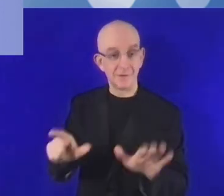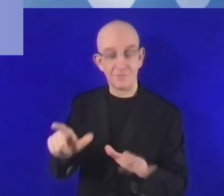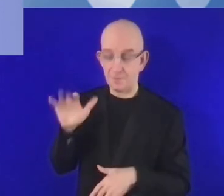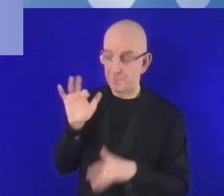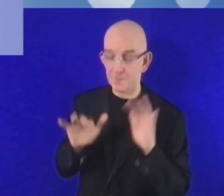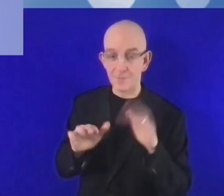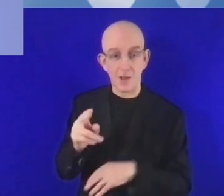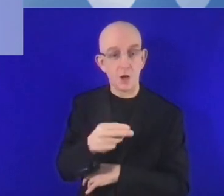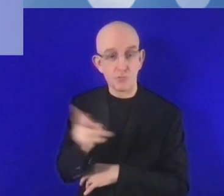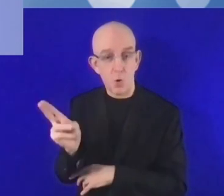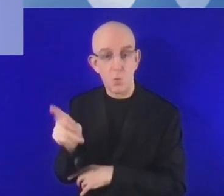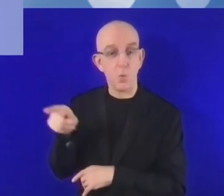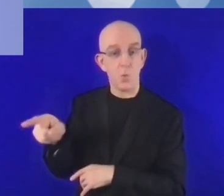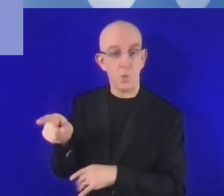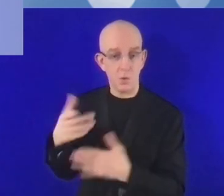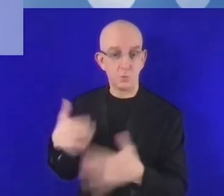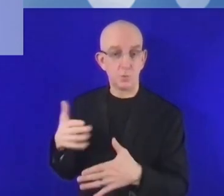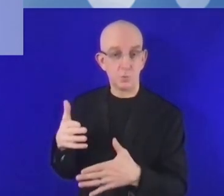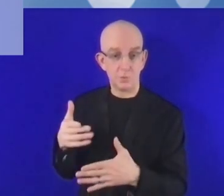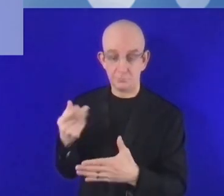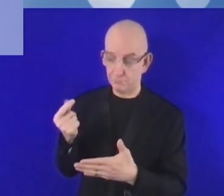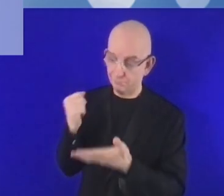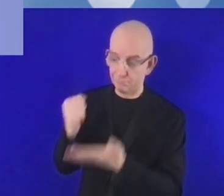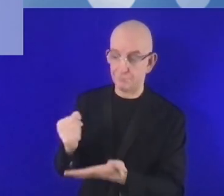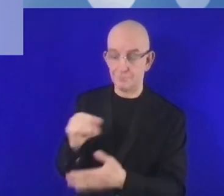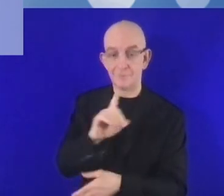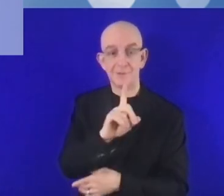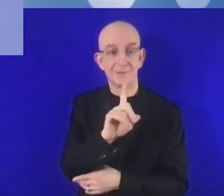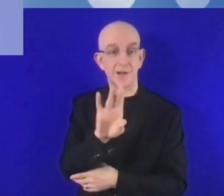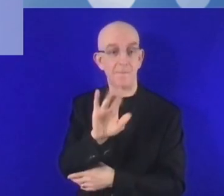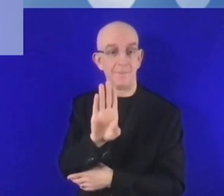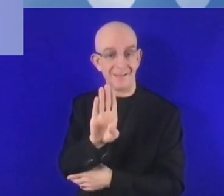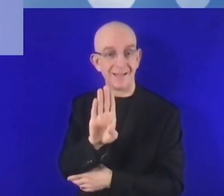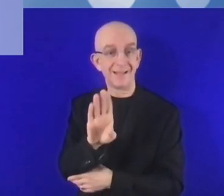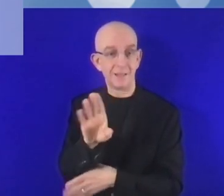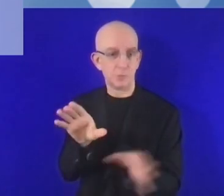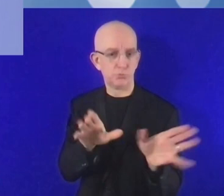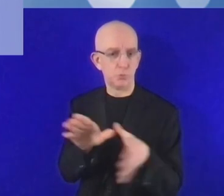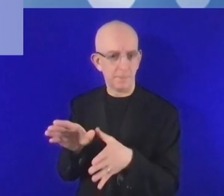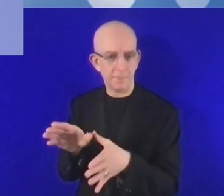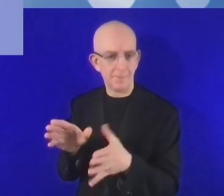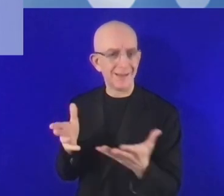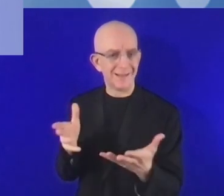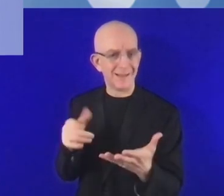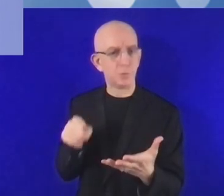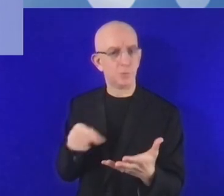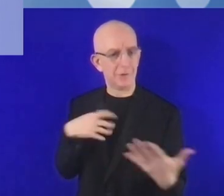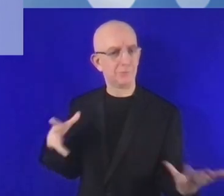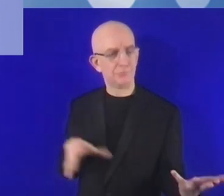تمويل الشركات الصغيرة والمتوسطة وشركات الناشئة.